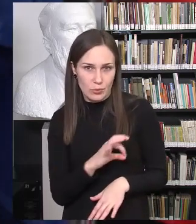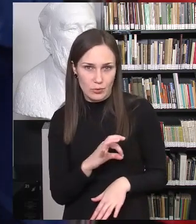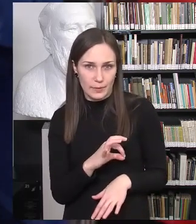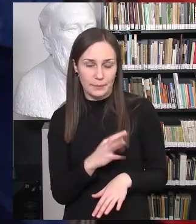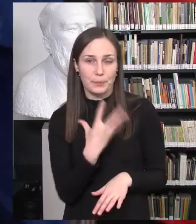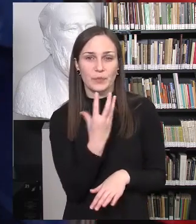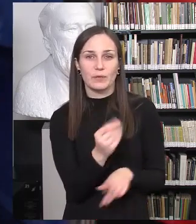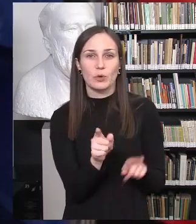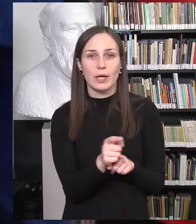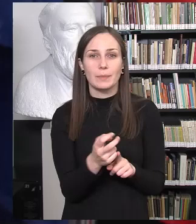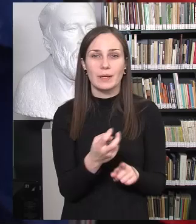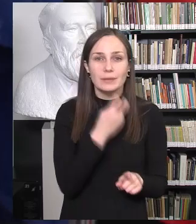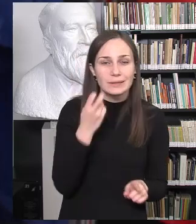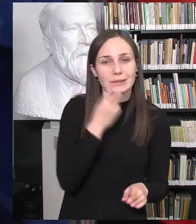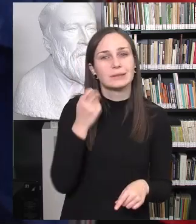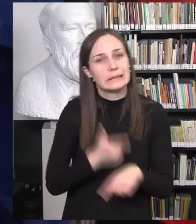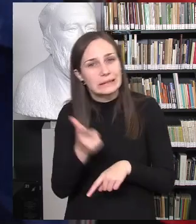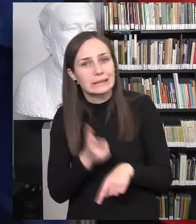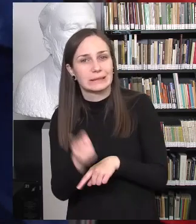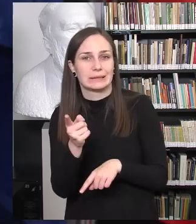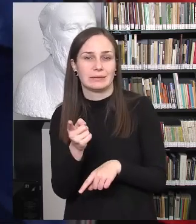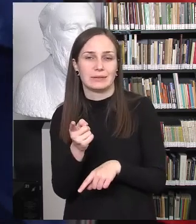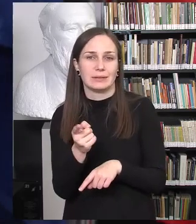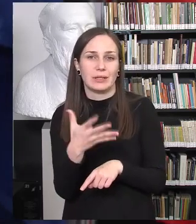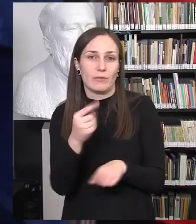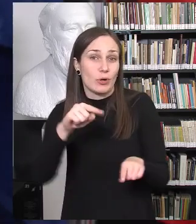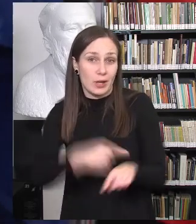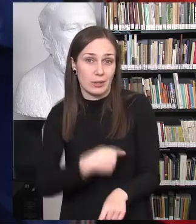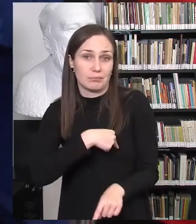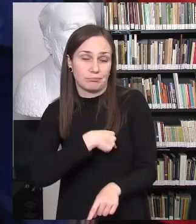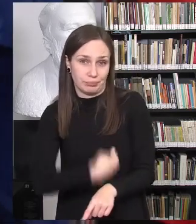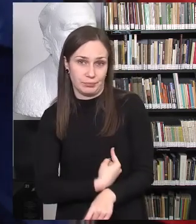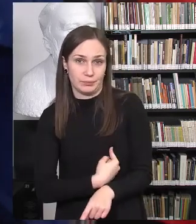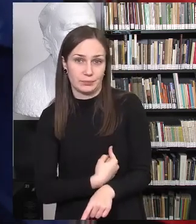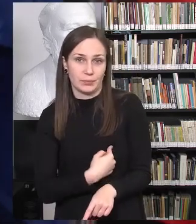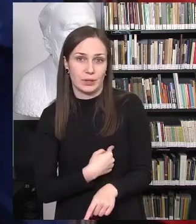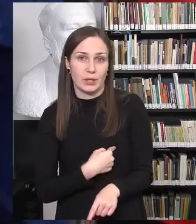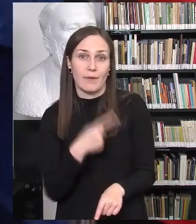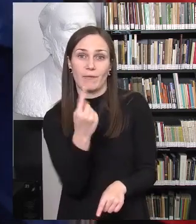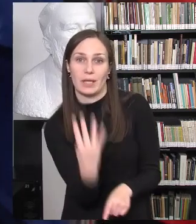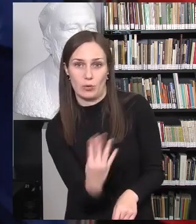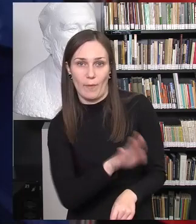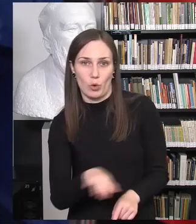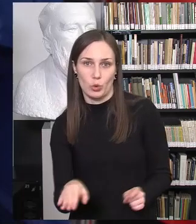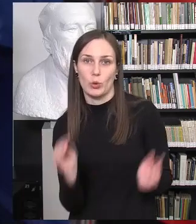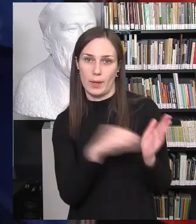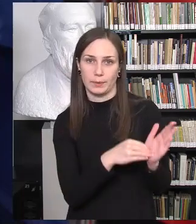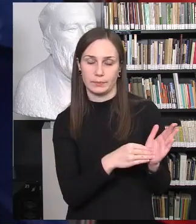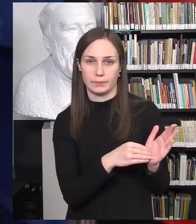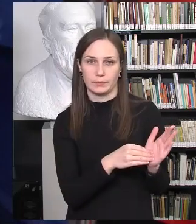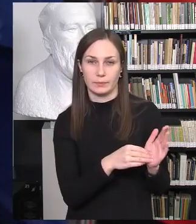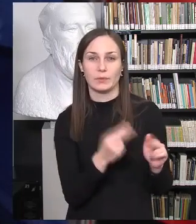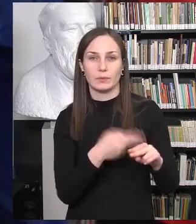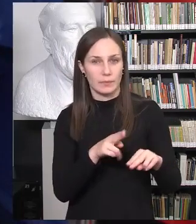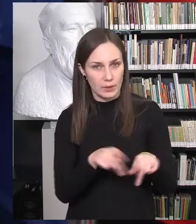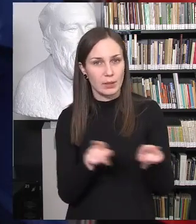tokie pasijuokimai, paerzinimai, kartais labai žaidžiantis. Tai tokį dalyką pažymėjo ketvirtadalys. Ir tai irgi, manau, kad